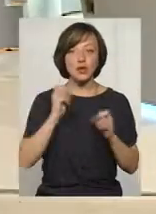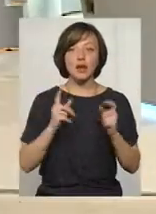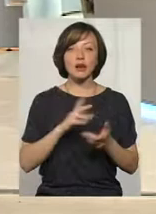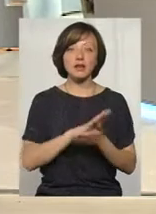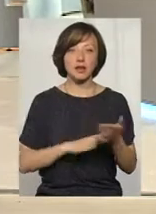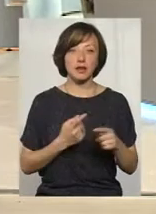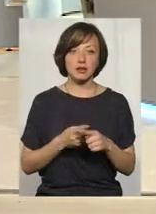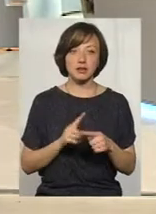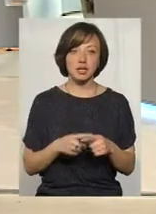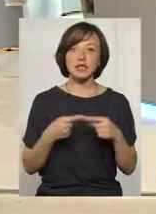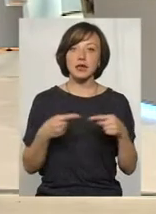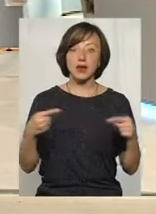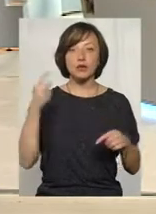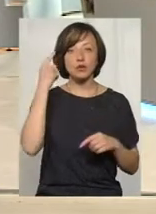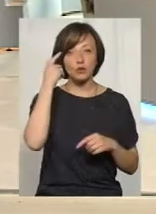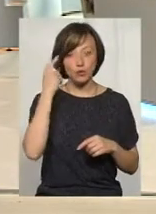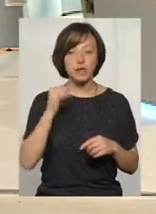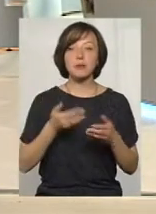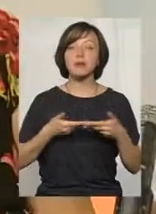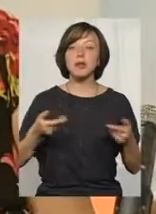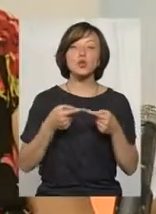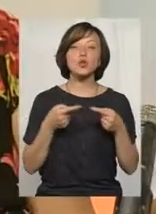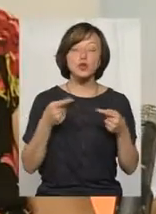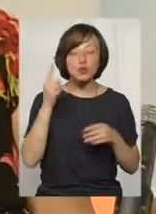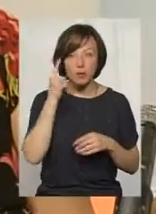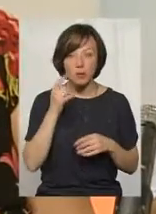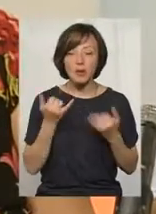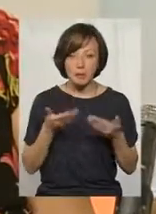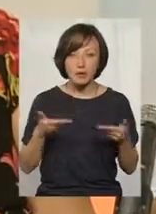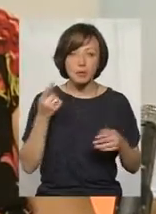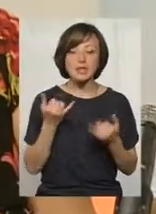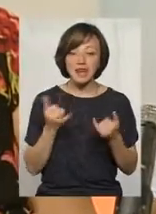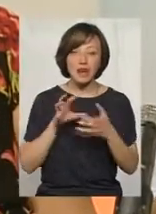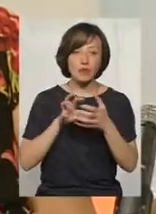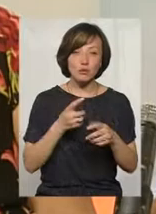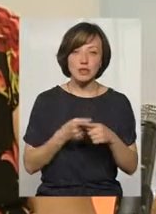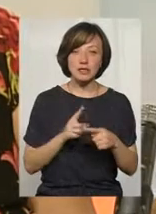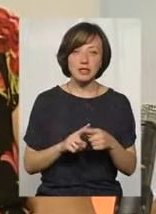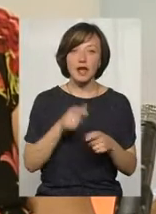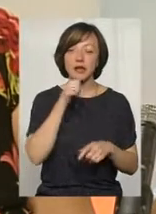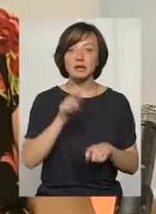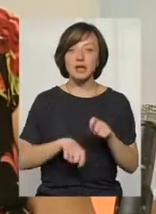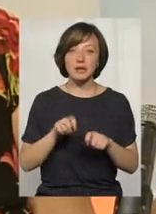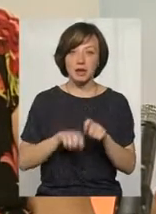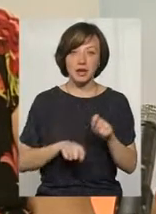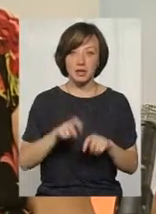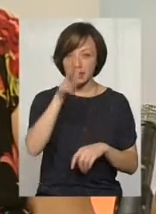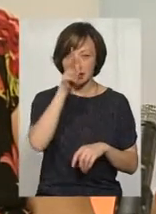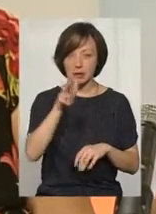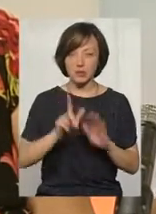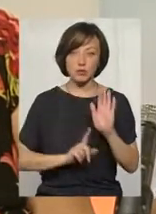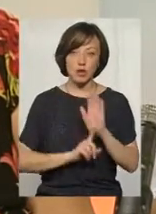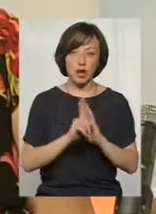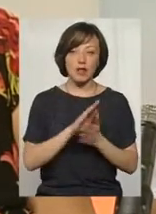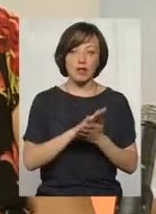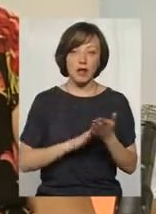далі робити. І ми думаємо, тому що наразі цей автобус, він є експериментально, на три місяці запущений.